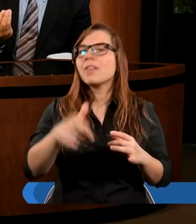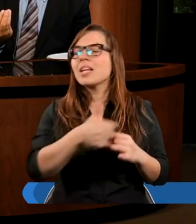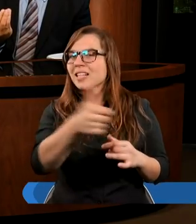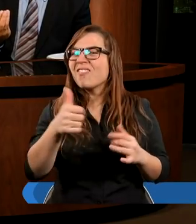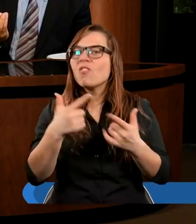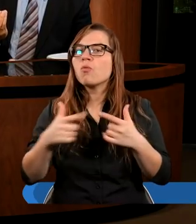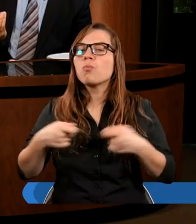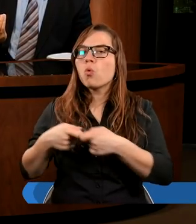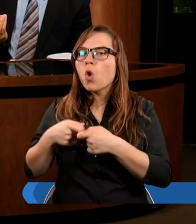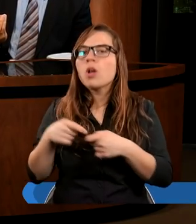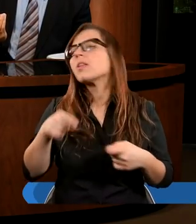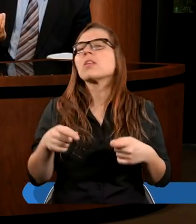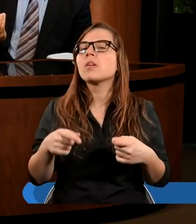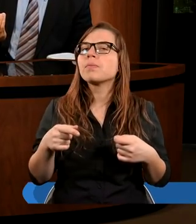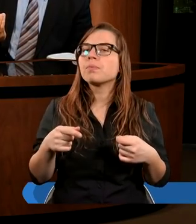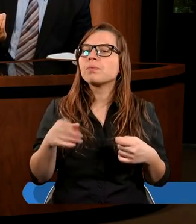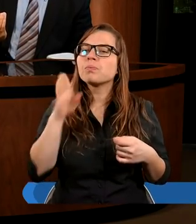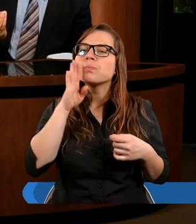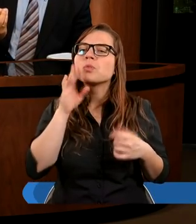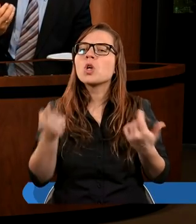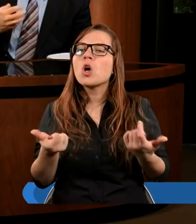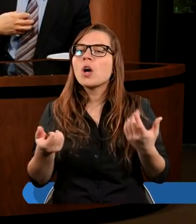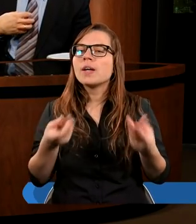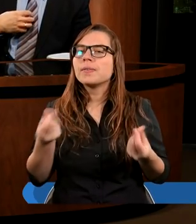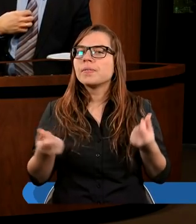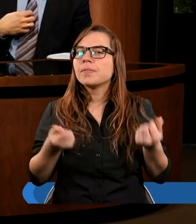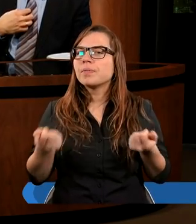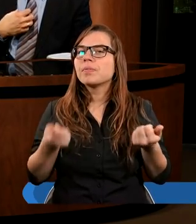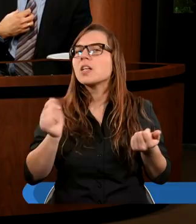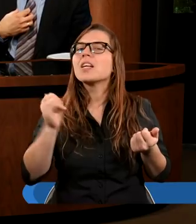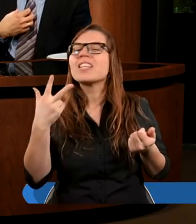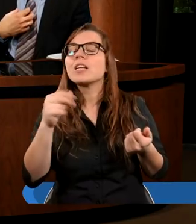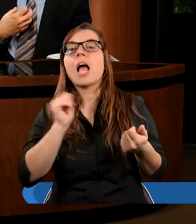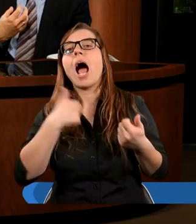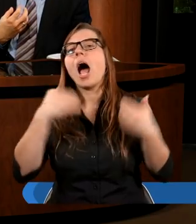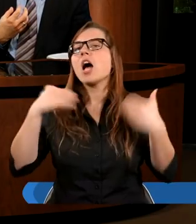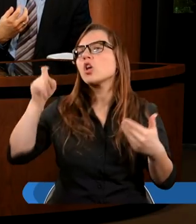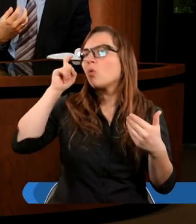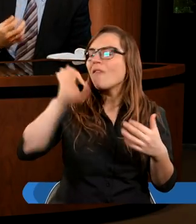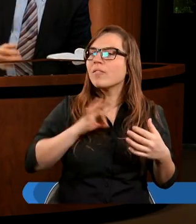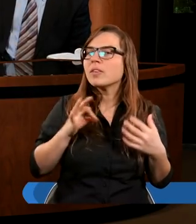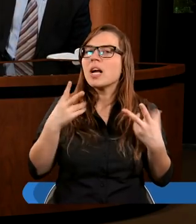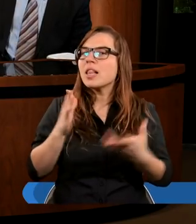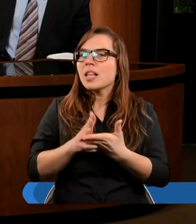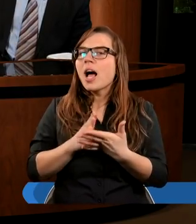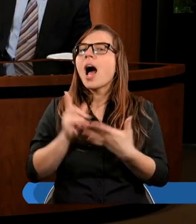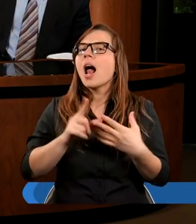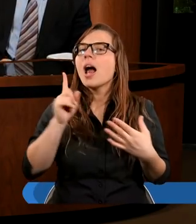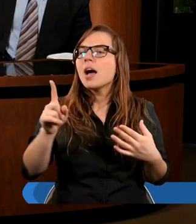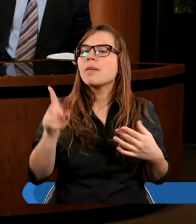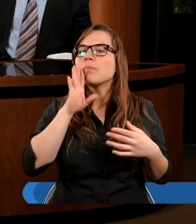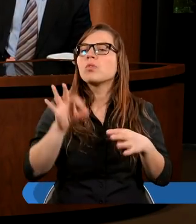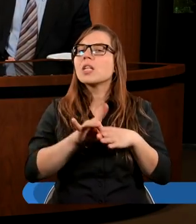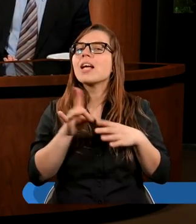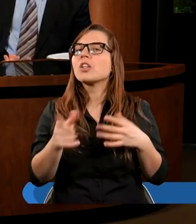wspólnocie, to jest po prostu coś, co doterminuje mnie jako człowieka, kim ja jestem. I to